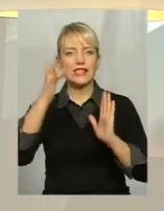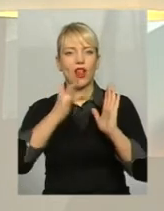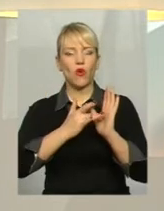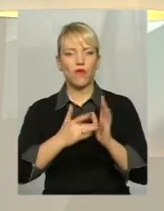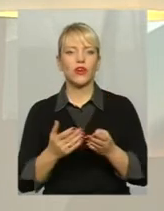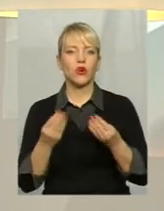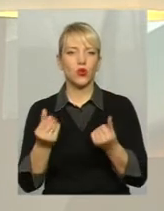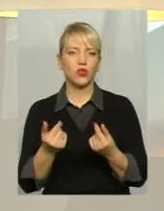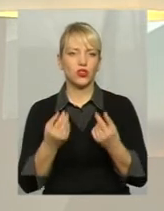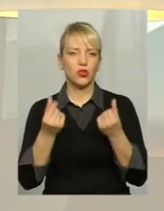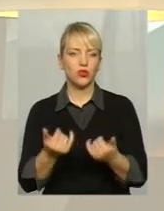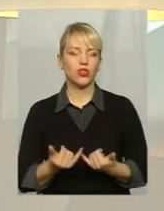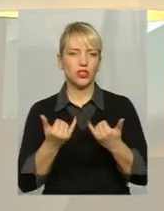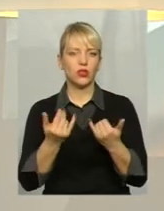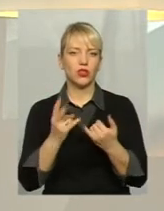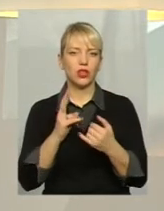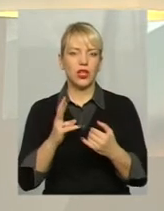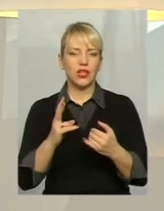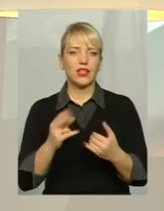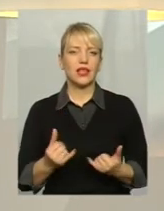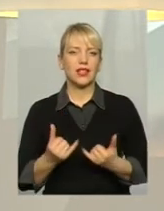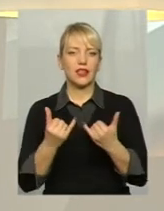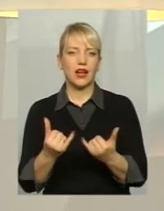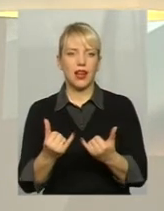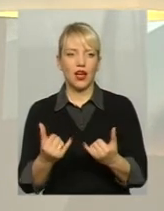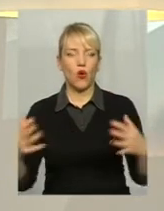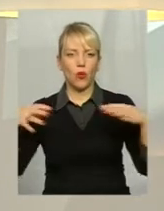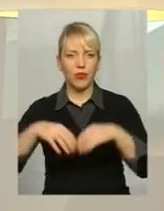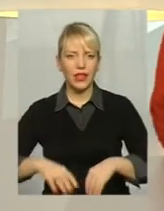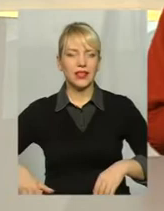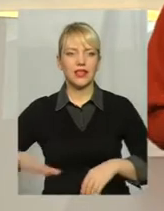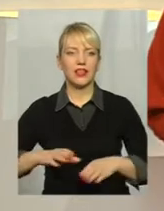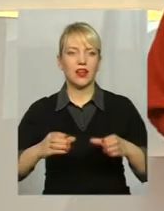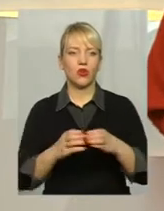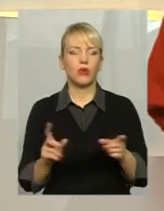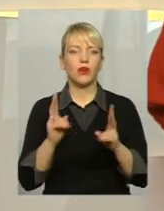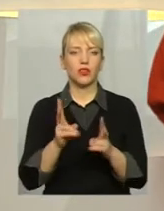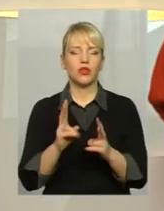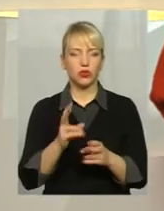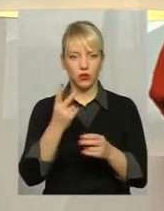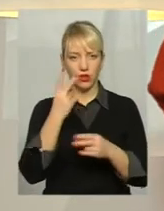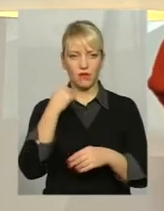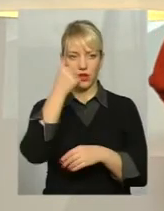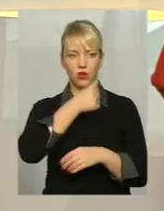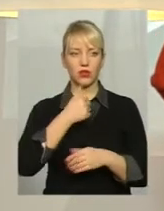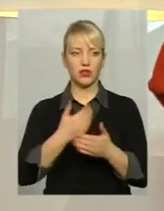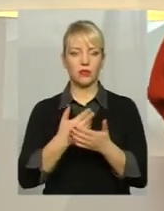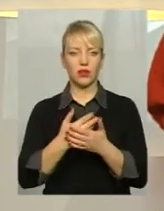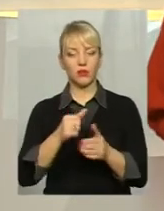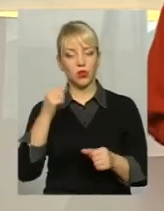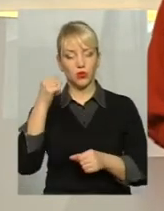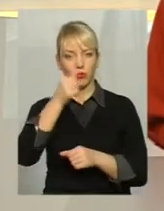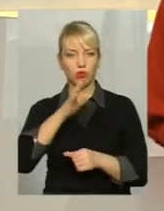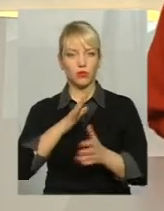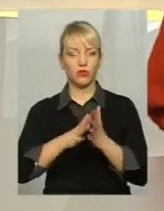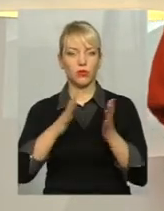для тих об'єднаних тергромад, які, скажімо так, два роки добре Минулого року було більше,